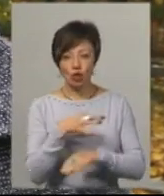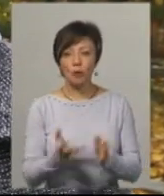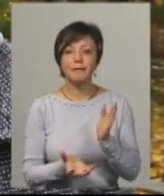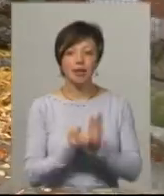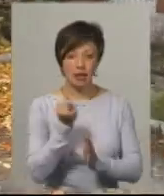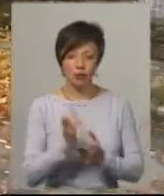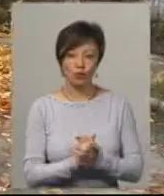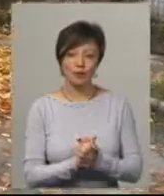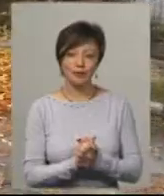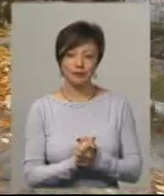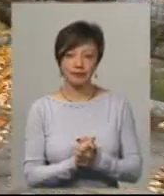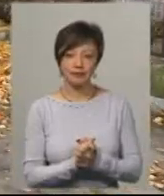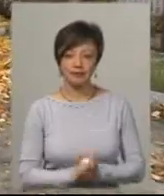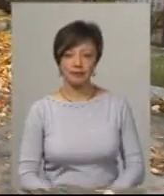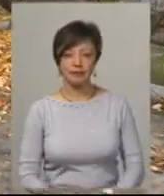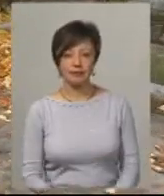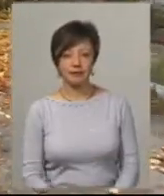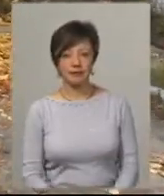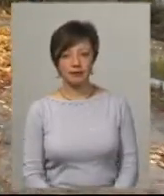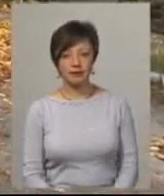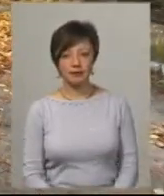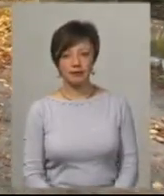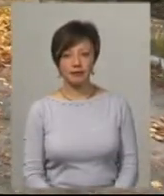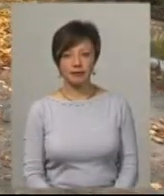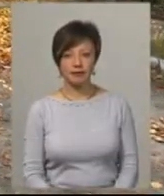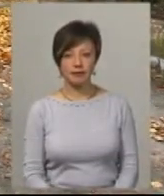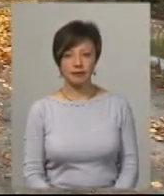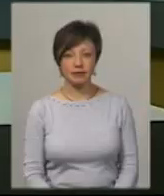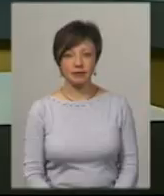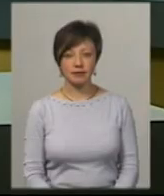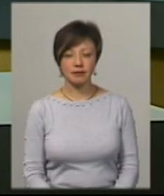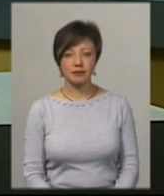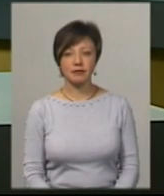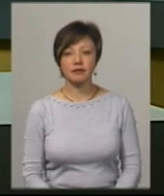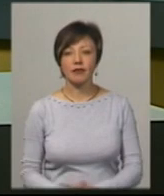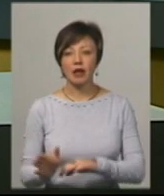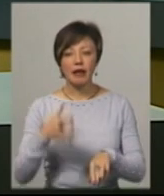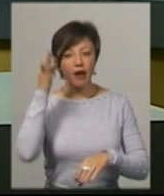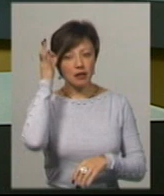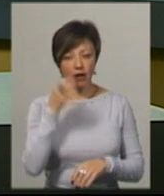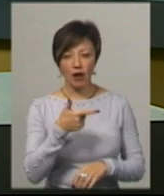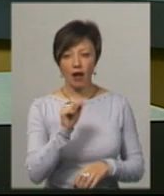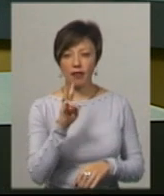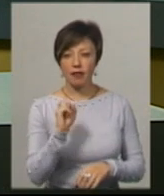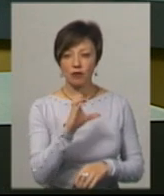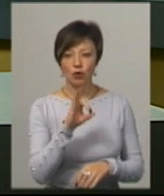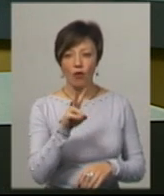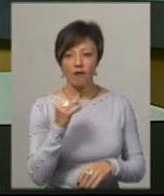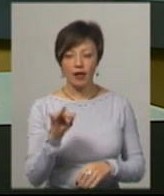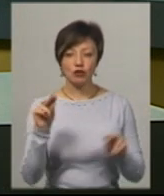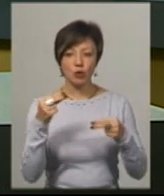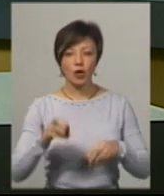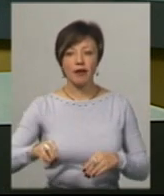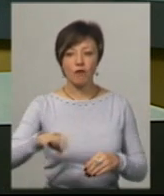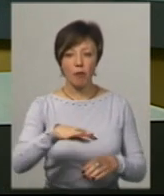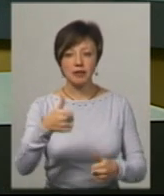підтримує. Світлана Поробок, Іван Мовчан. Новини на Суспільному. Хмельницький. Нагадаю, Ганна Соловей стала чемпіонкою